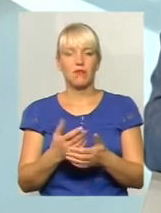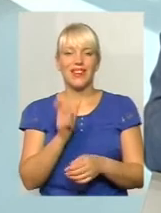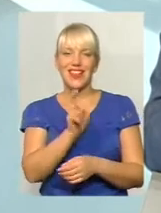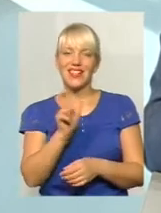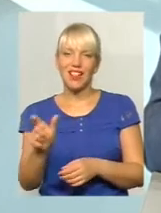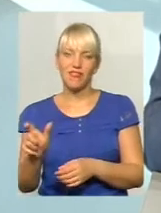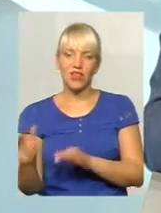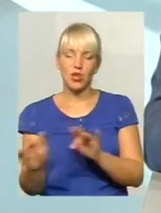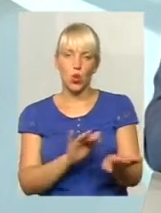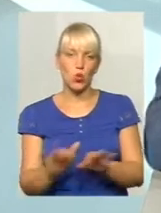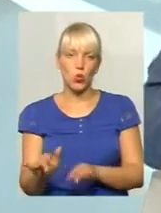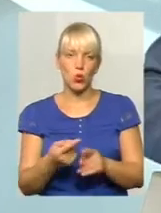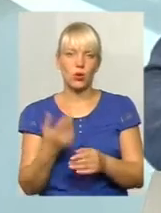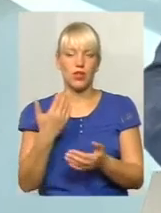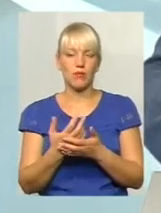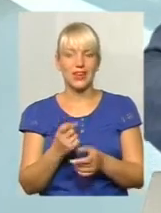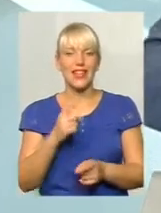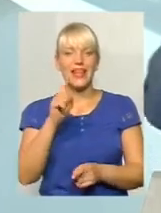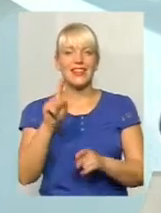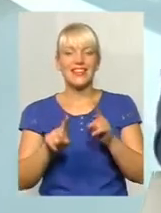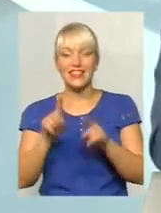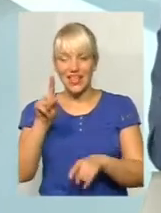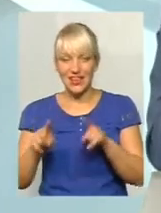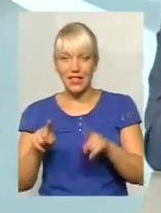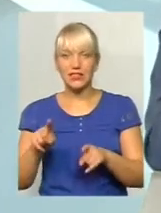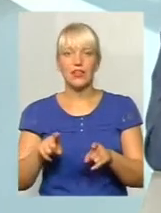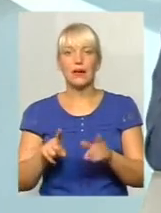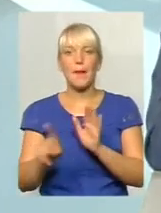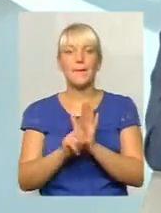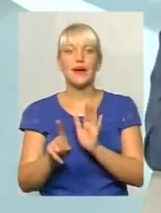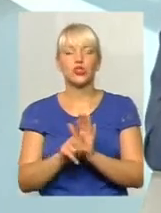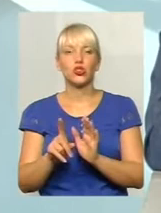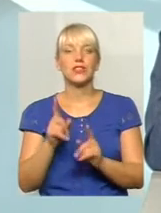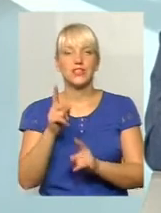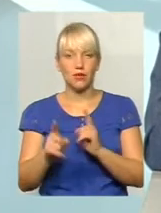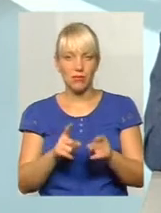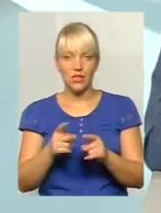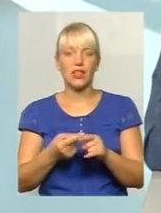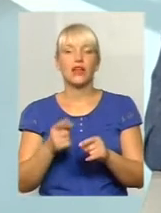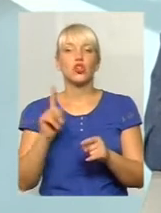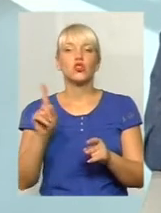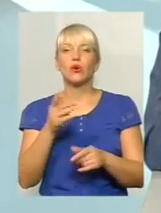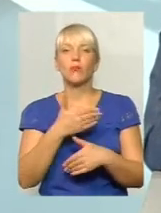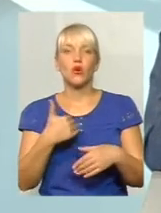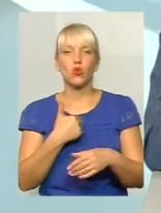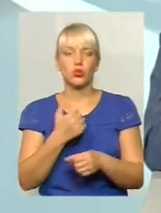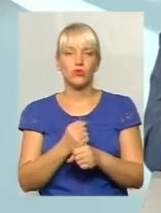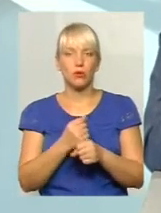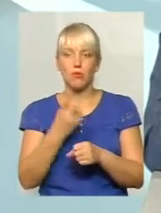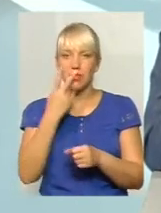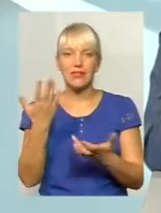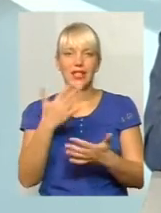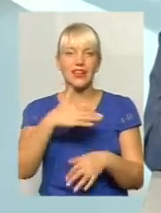то, що на деяких маршрутах він буде змінний, і що ми хочемо цим зробити? На сьогоднішній день всі бачимо, який хаос в місті робиться